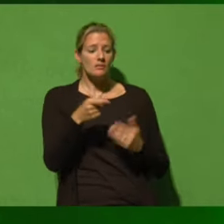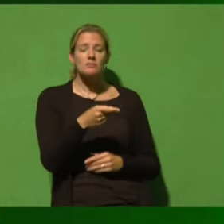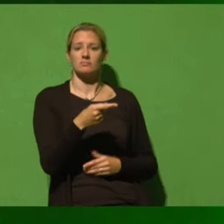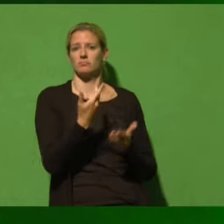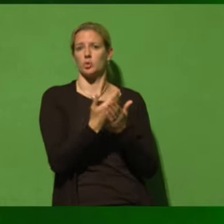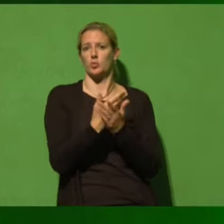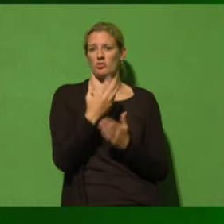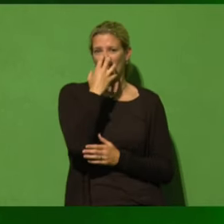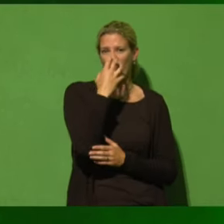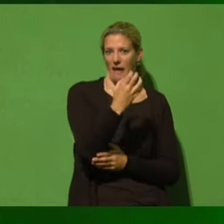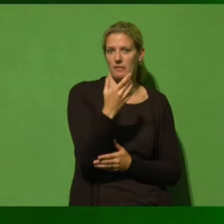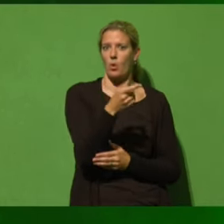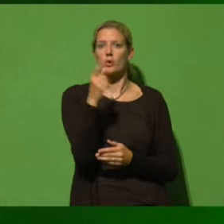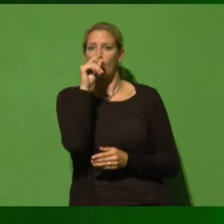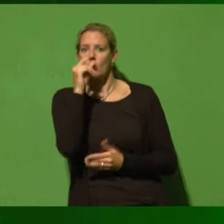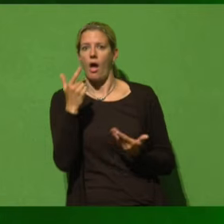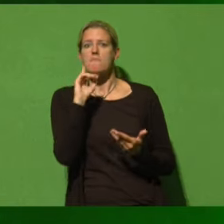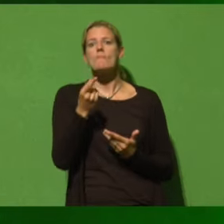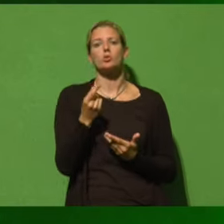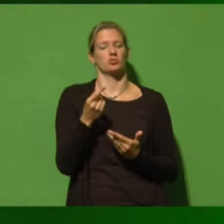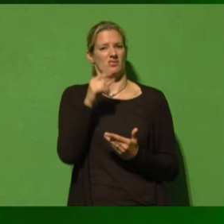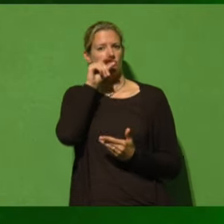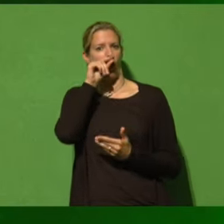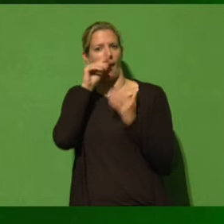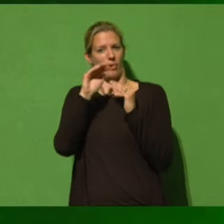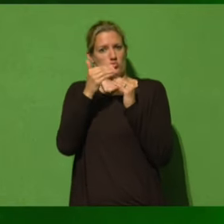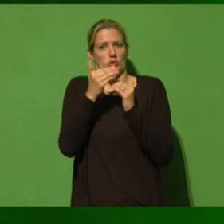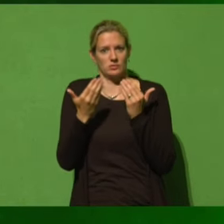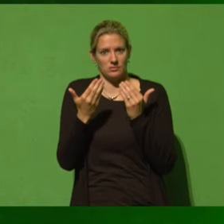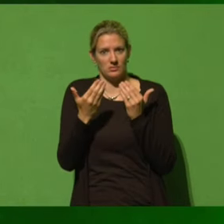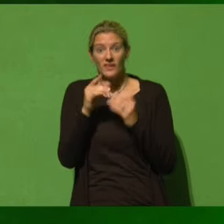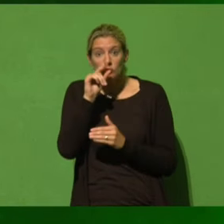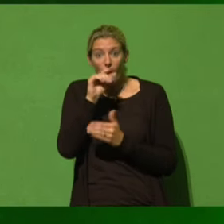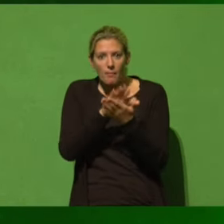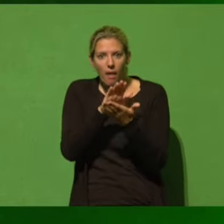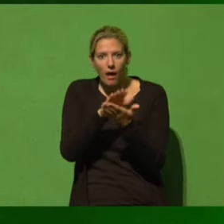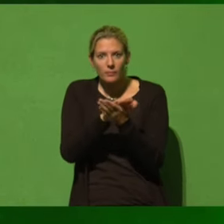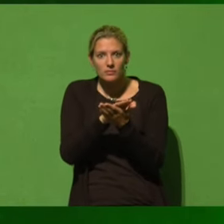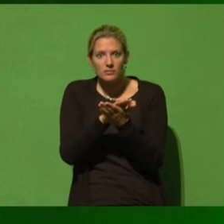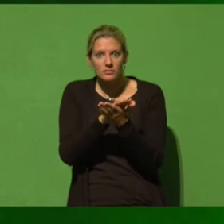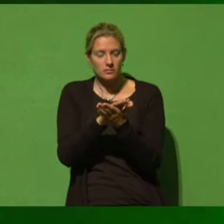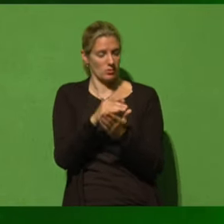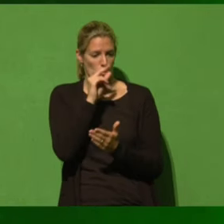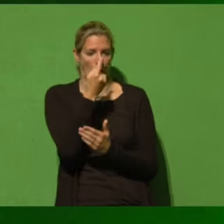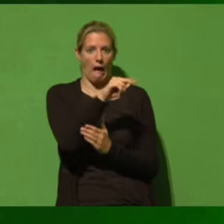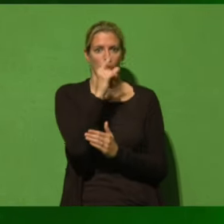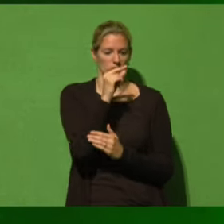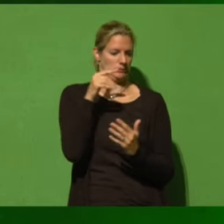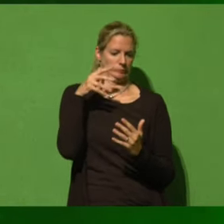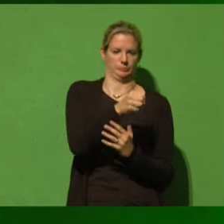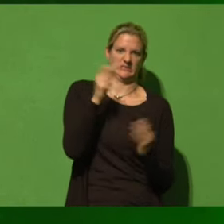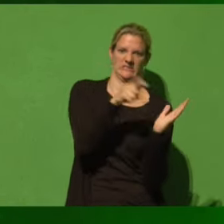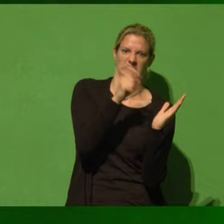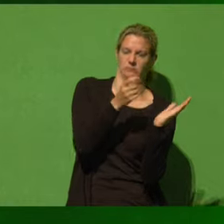kann, indem man zum Beispiel den Hühnern die Schnäbel kürzt, weil sie sich sonst gegenseitig umbringen. Wir haben eine Landwirtschaftspolitik, die dafür